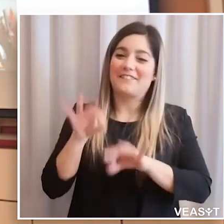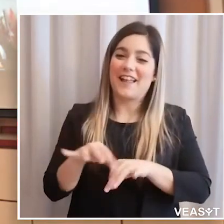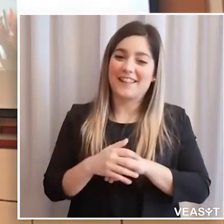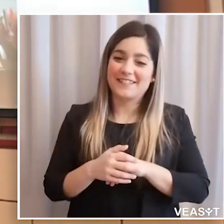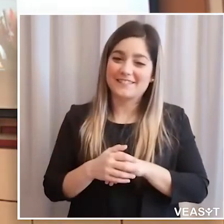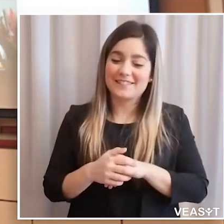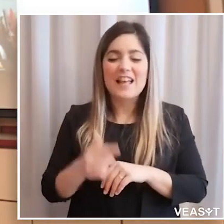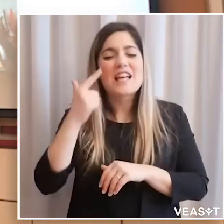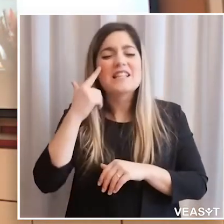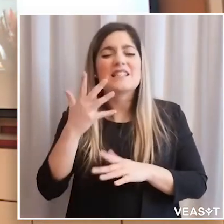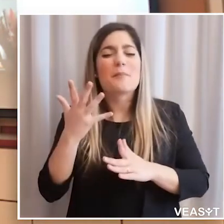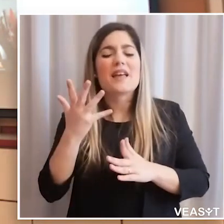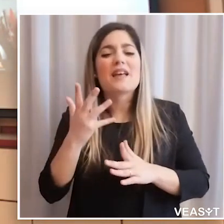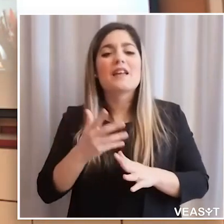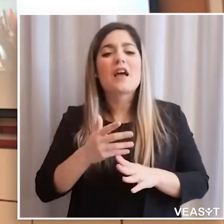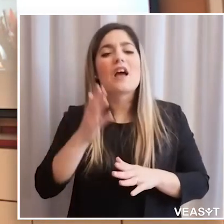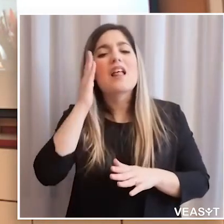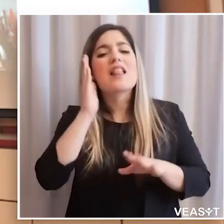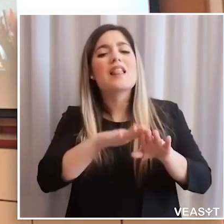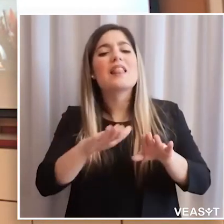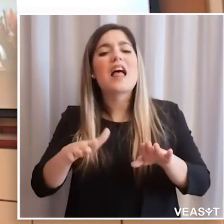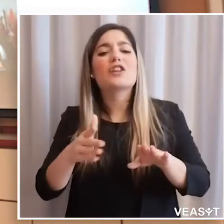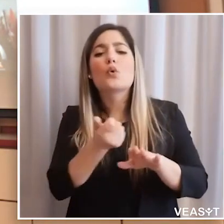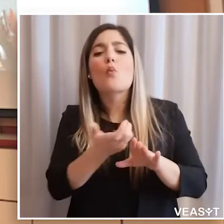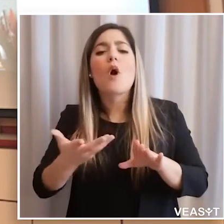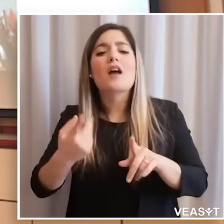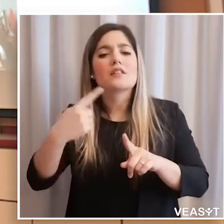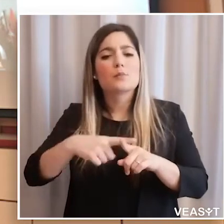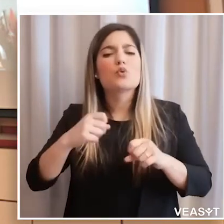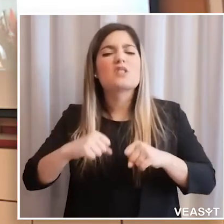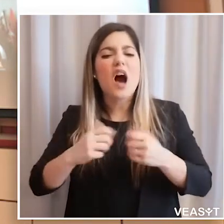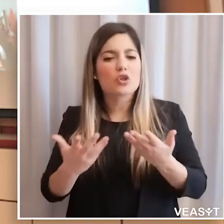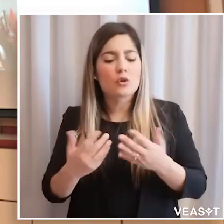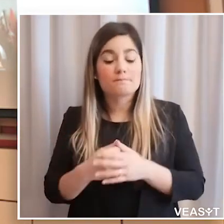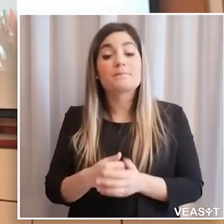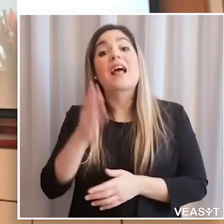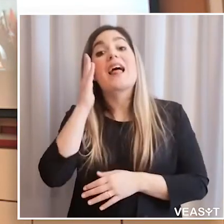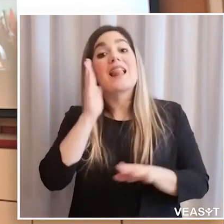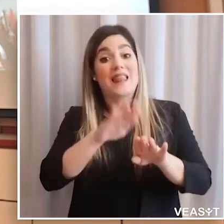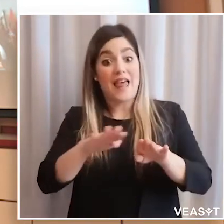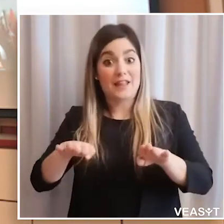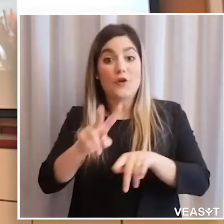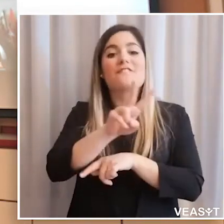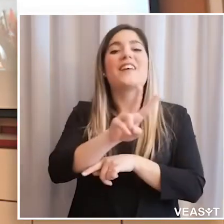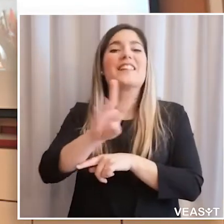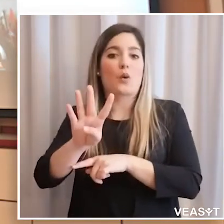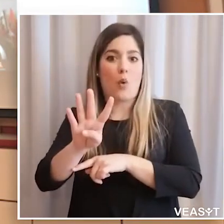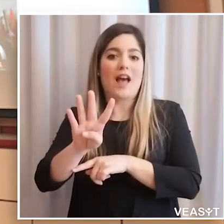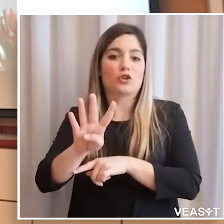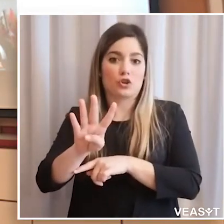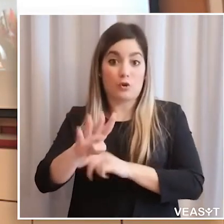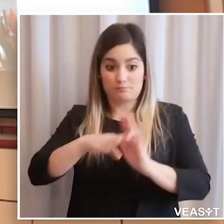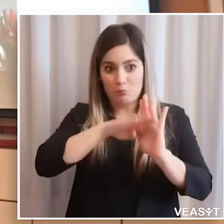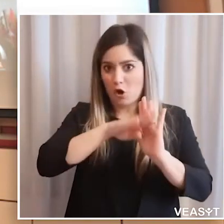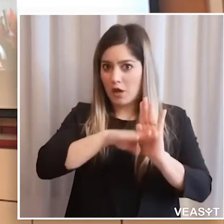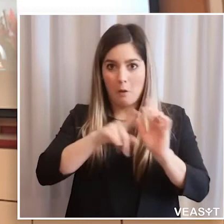Bene, allora colgo l'occasione per salutare, eccolo qua, giusto per sapere quanti posti letto ci sono e qual è